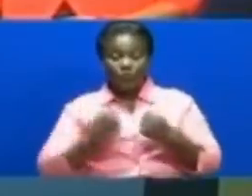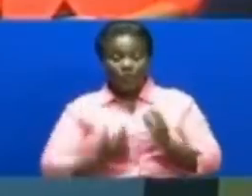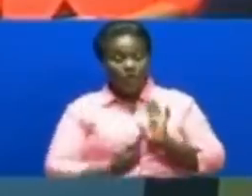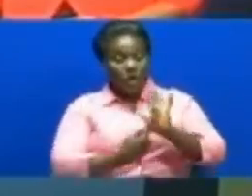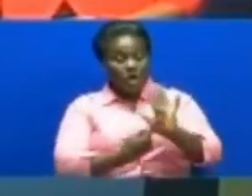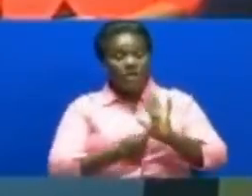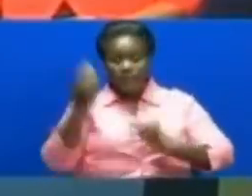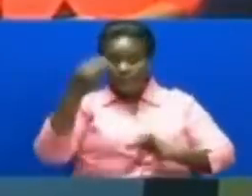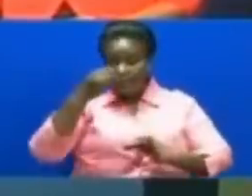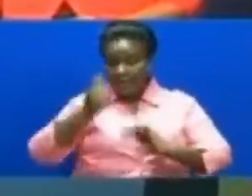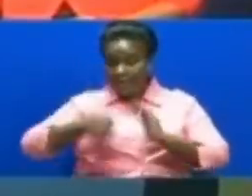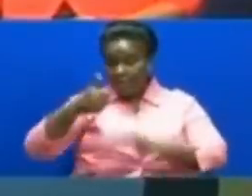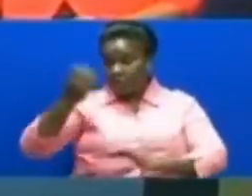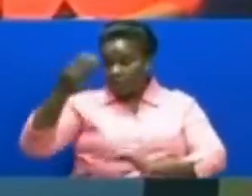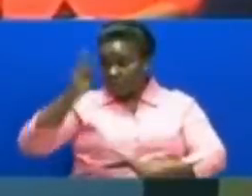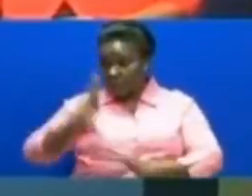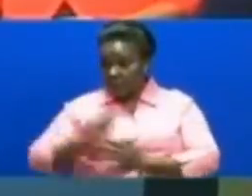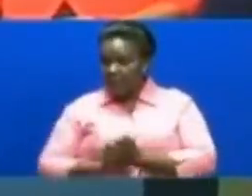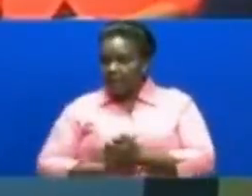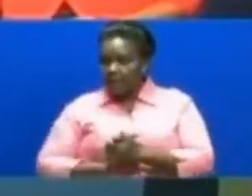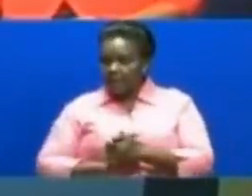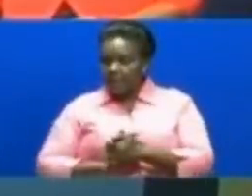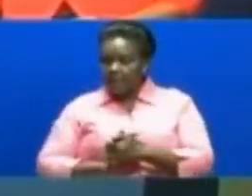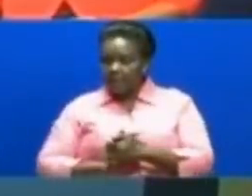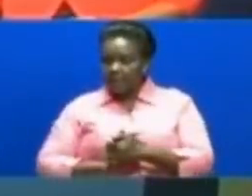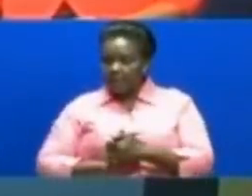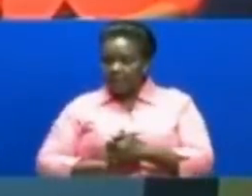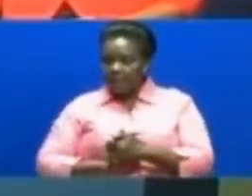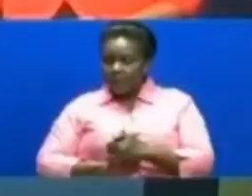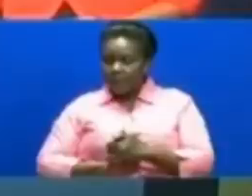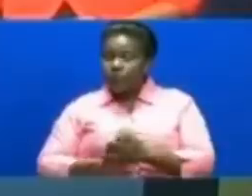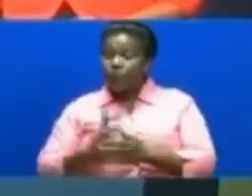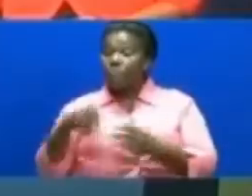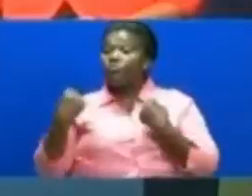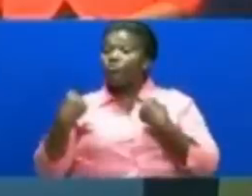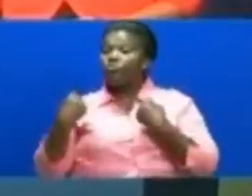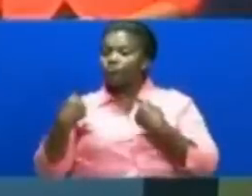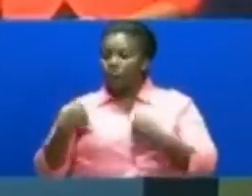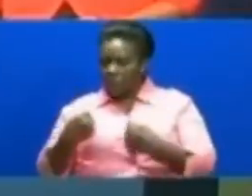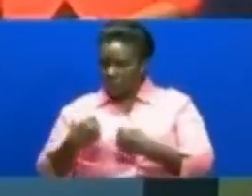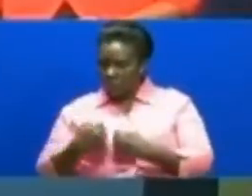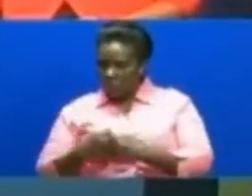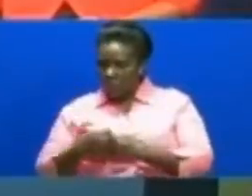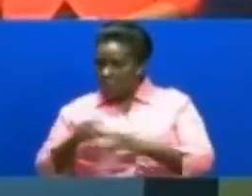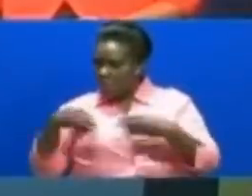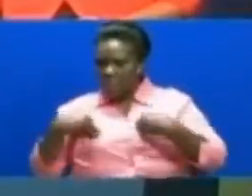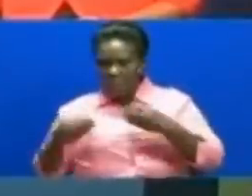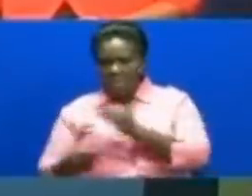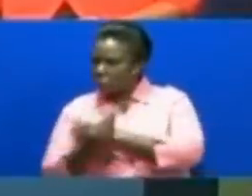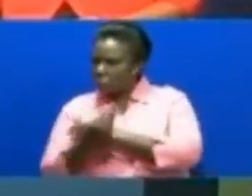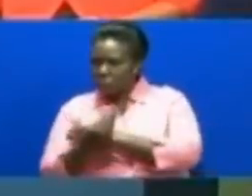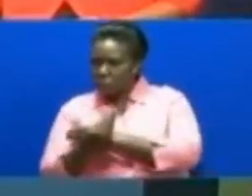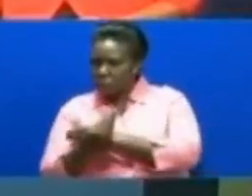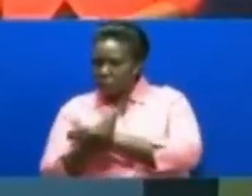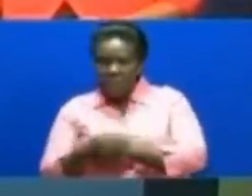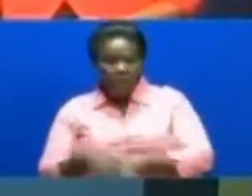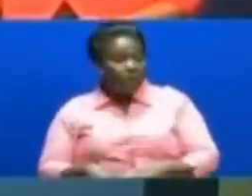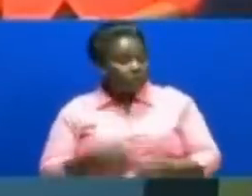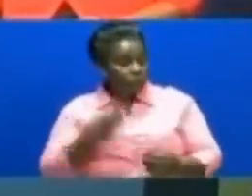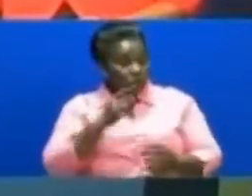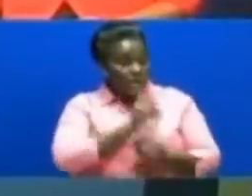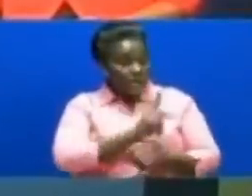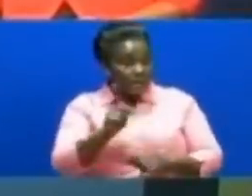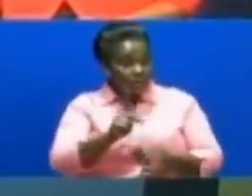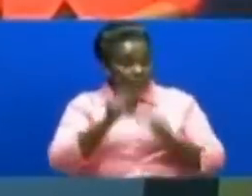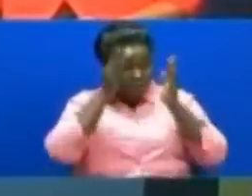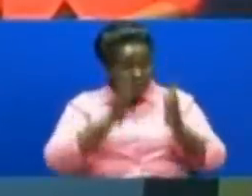Wame itikia na kwamba wame jizatiti kukataa rushwa Hileo kamishina mkuu wa TROI